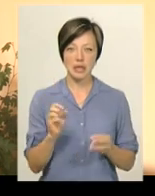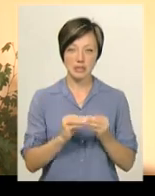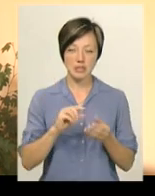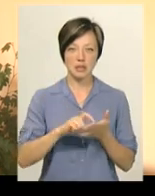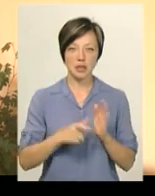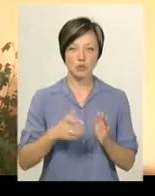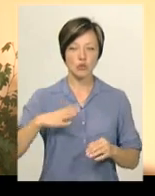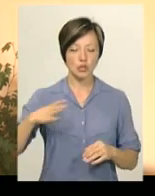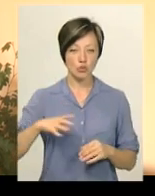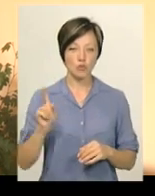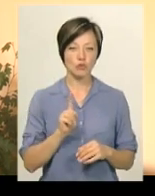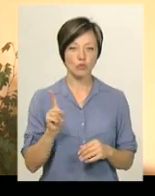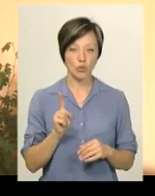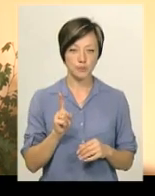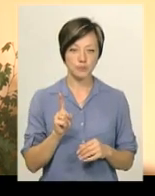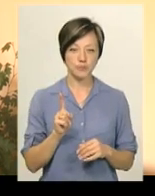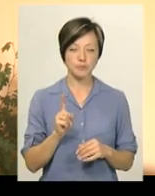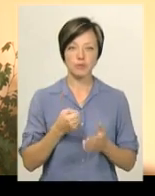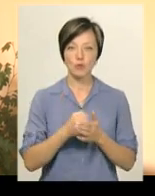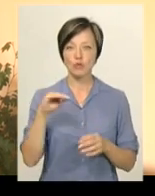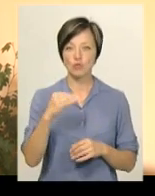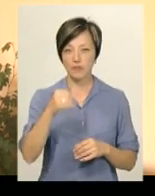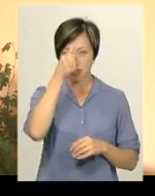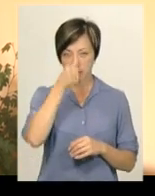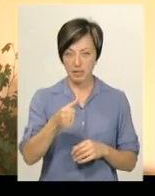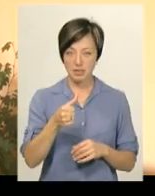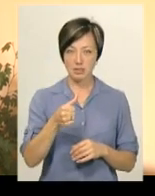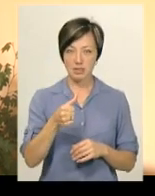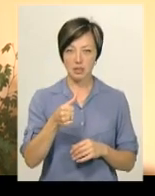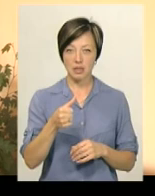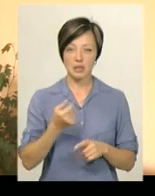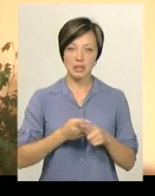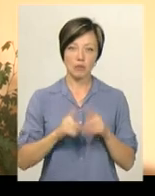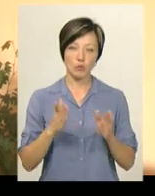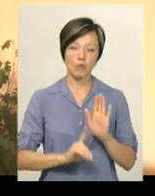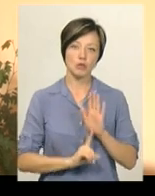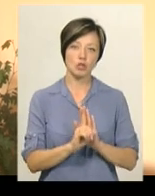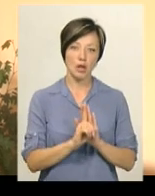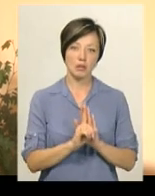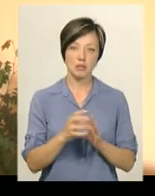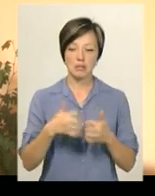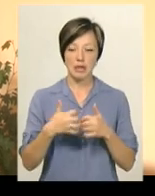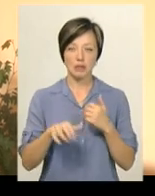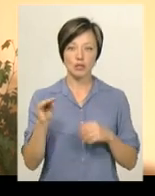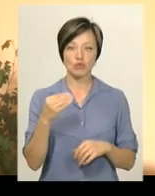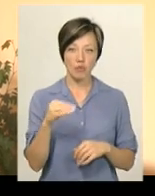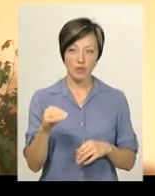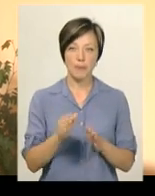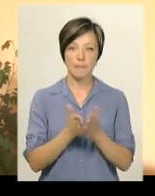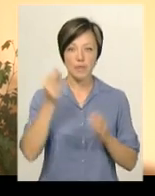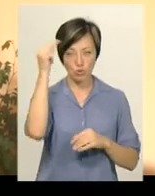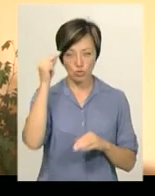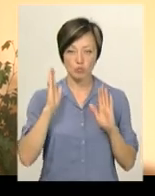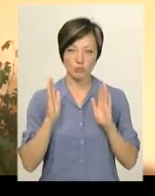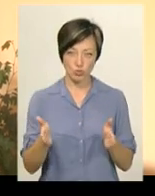клас, то ми очікуємо, що до жовтня місяця, ну хай це буде початок середина жовтня, підручники